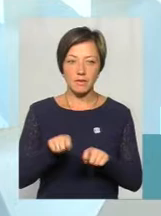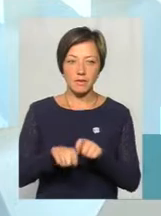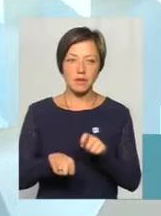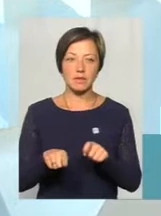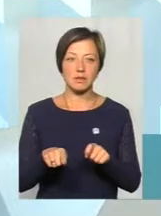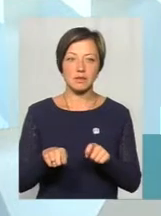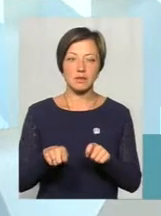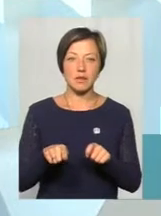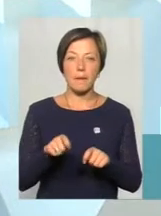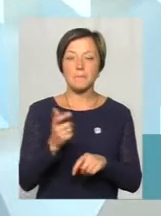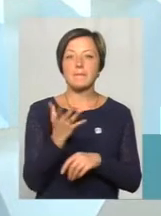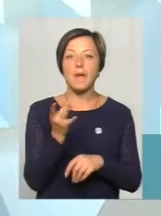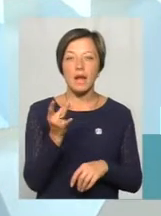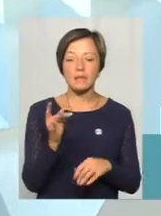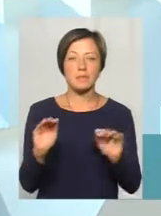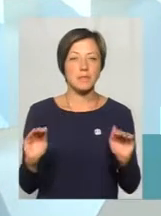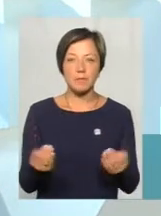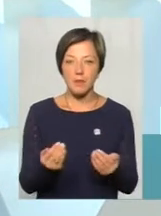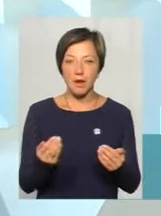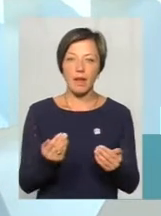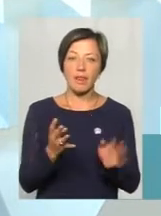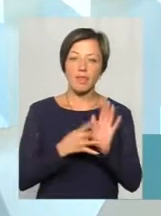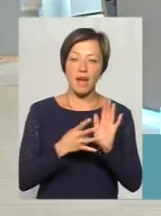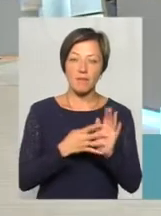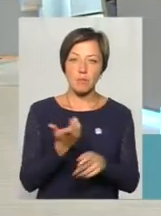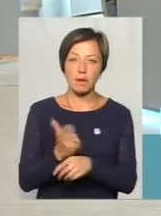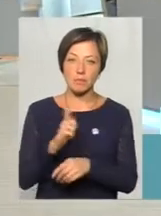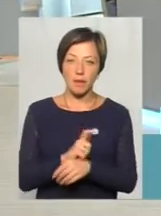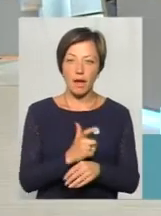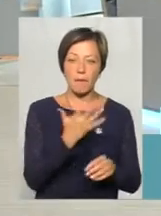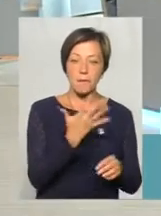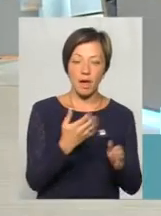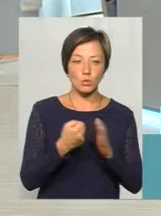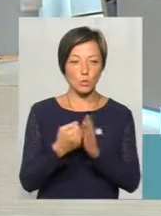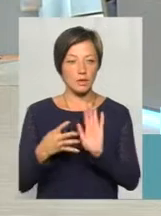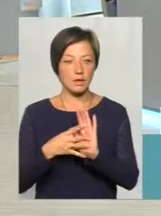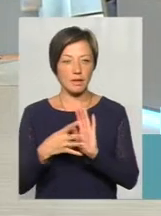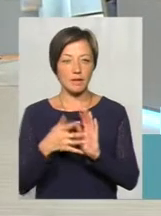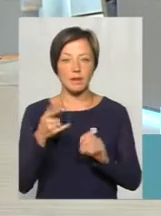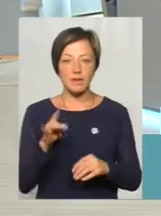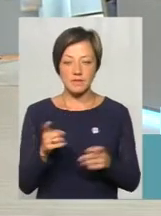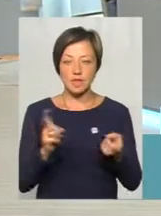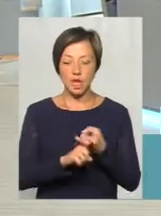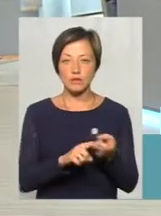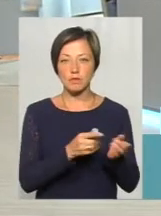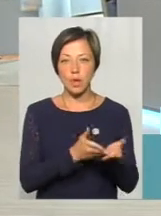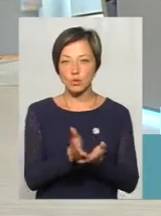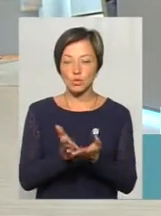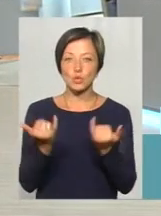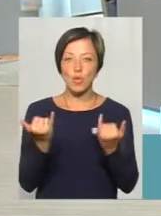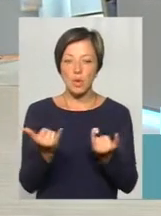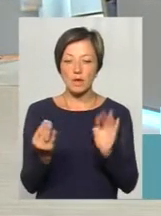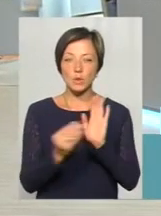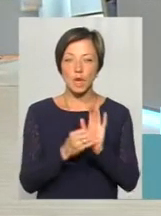– це мінімальна вартість на маршрутах, 9 – це максимальна. Тобто, тариф від 5 до 9 гривень залежить від маршрута. Ми сьогодні поставили